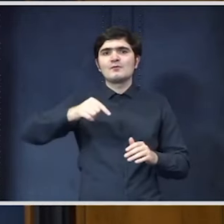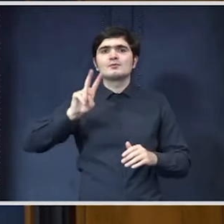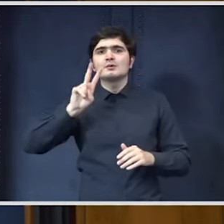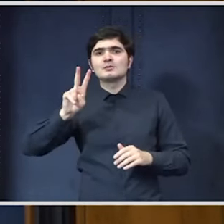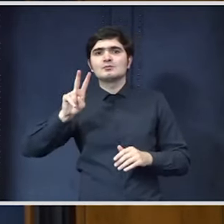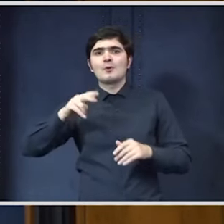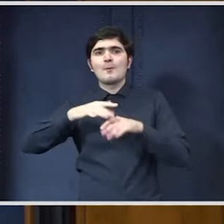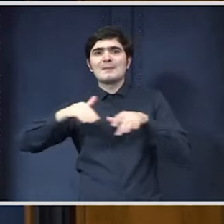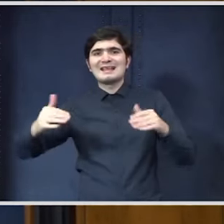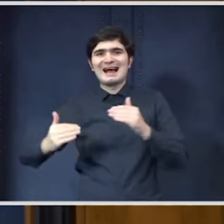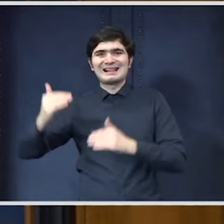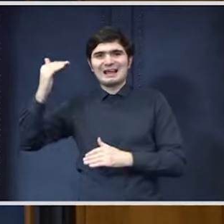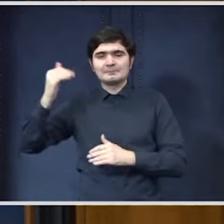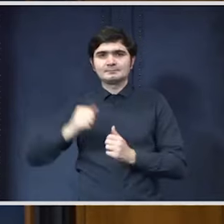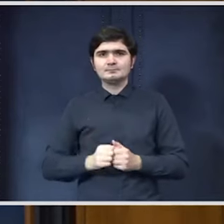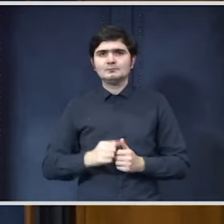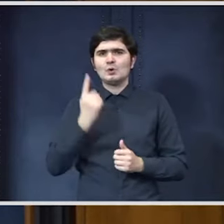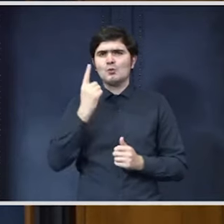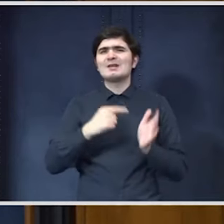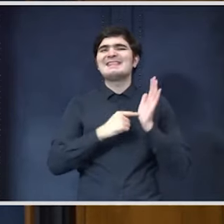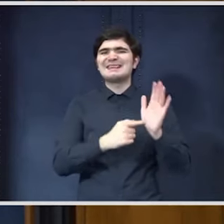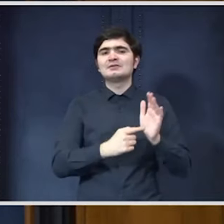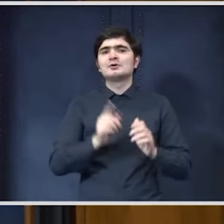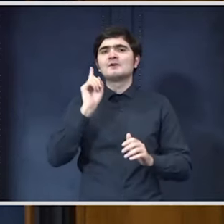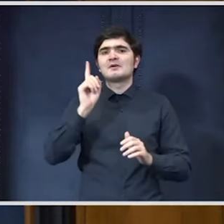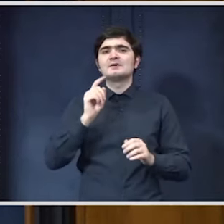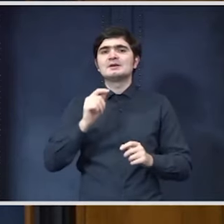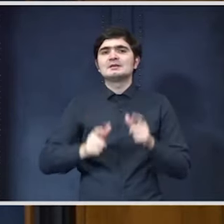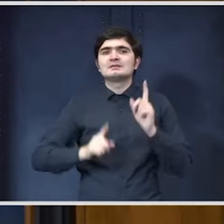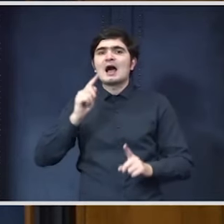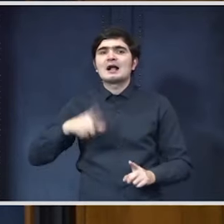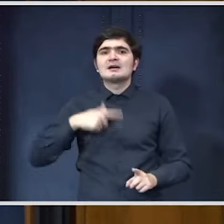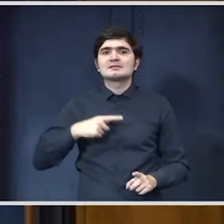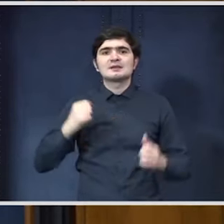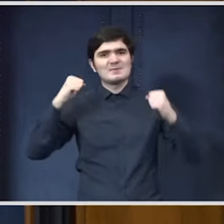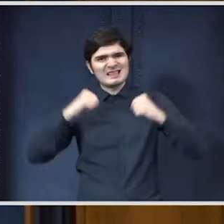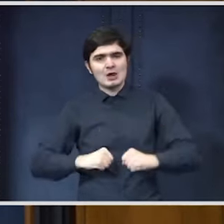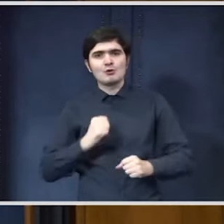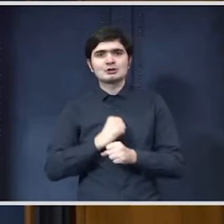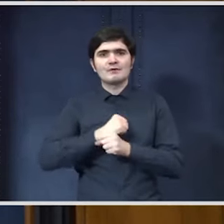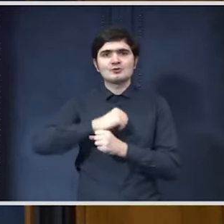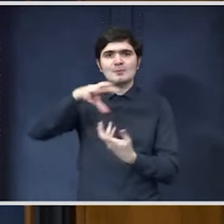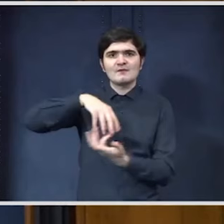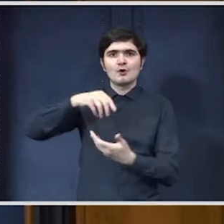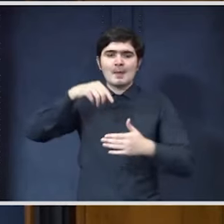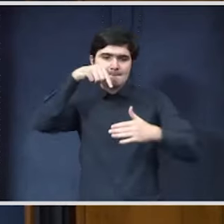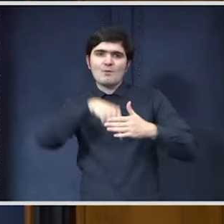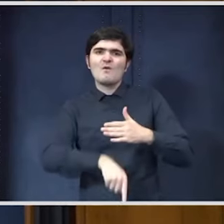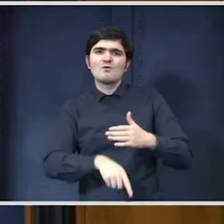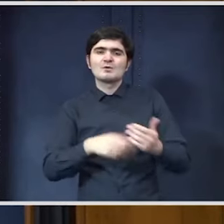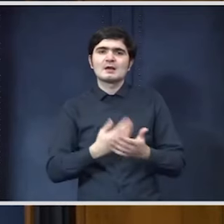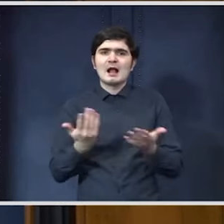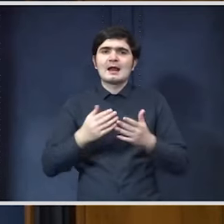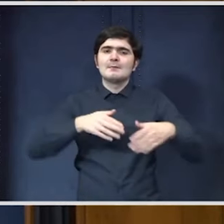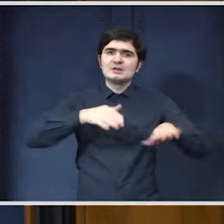un indicator va fi și acela al seriozității și al profunzimii reformelor la care ministerile și